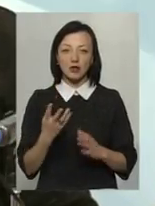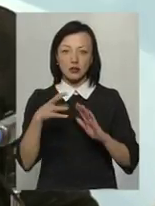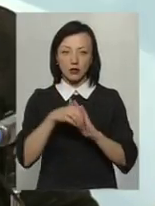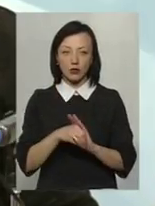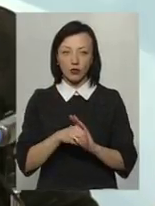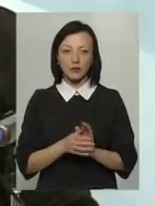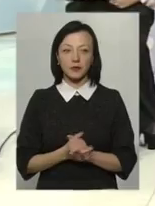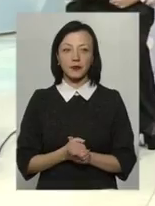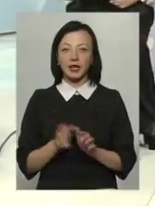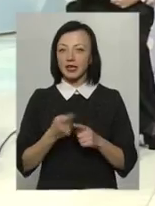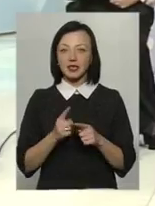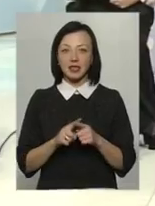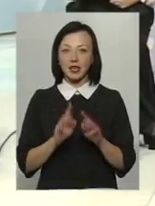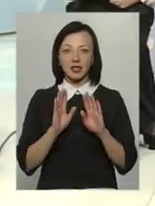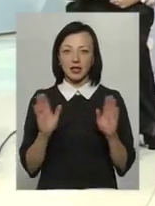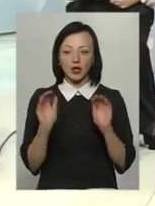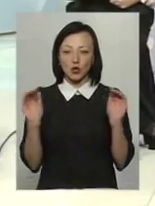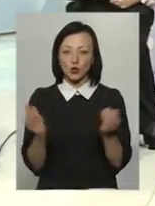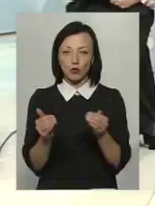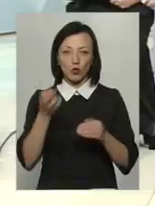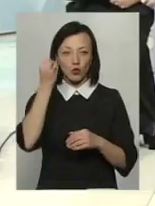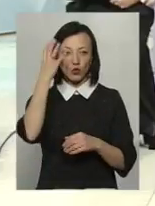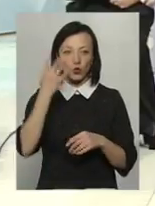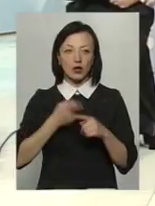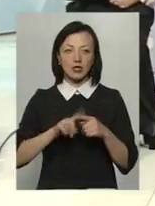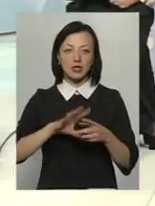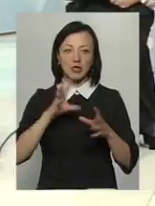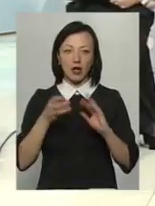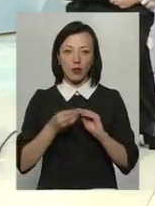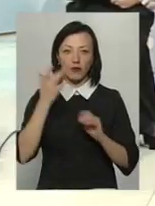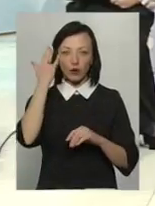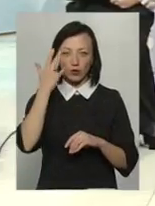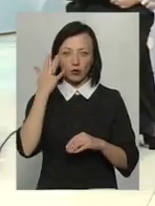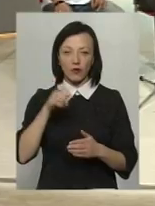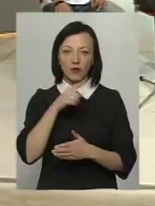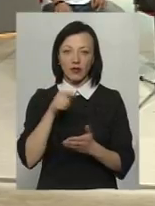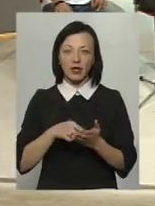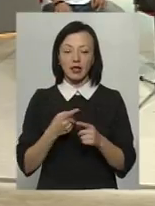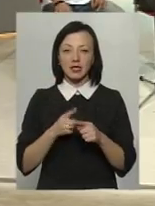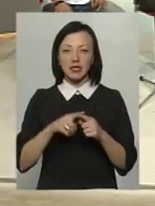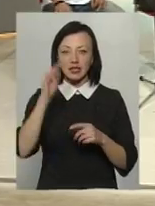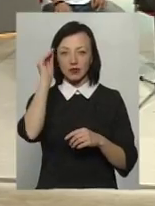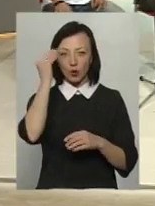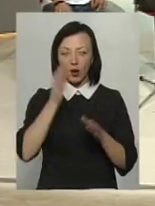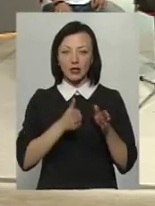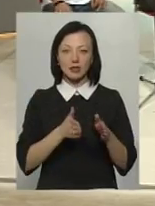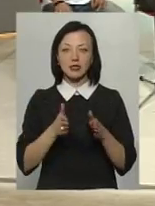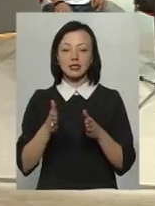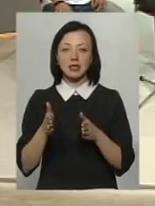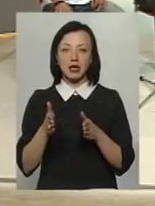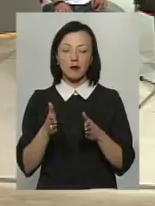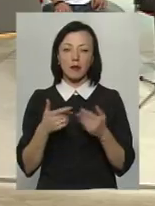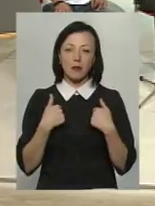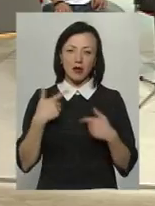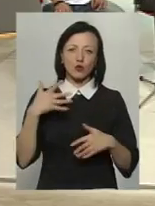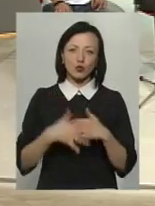такою достатньою Тобто це не є субкультура, а це загалом філософія. Це більше світоглядна система, тому що ми